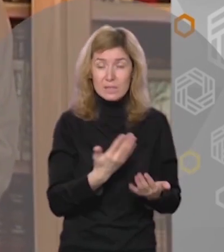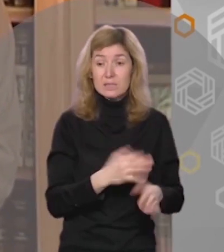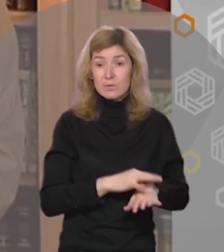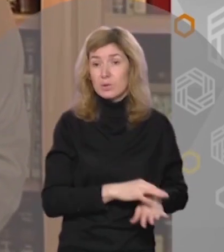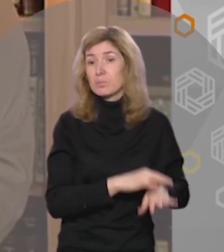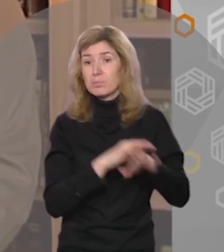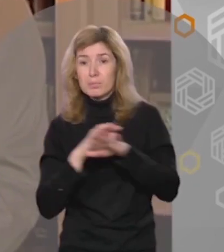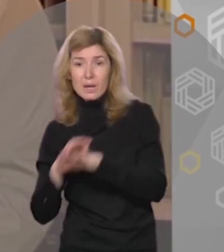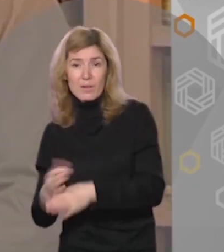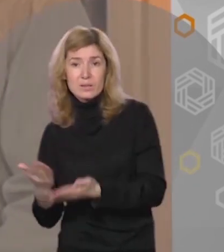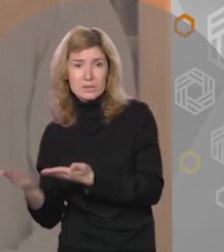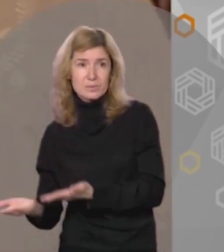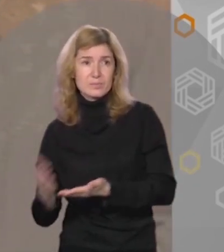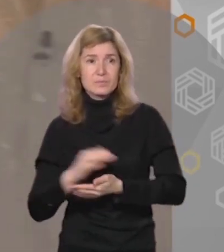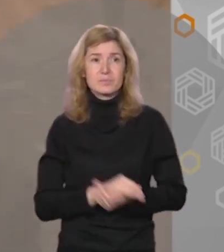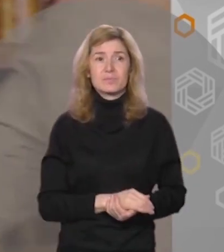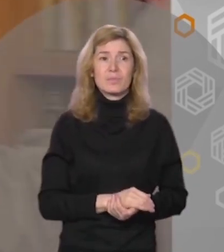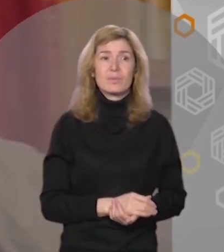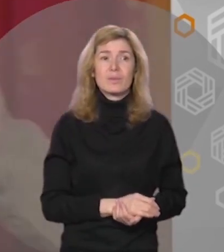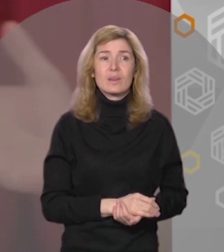вас сегодня и приглашаю